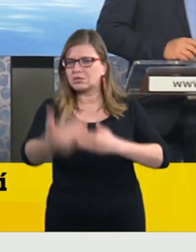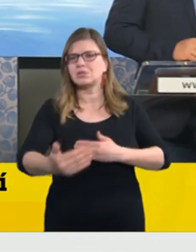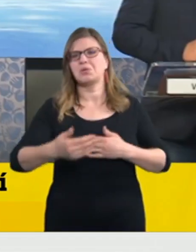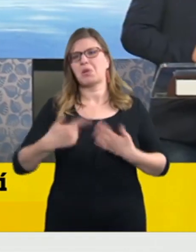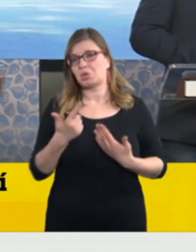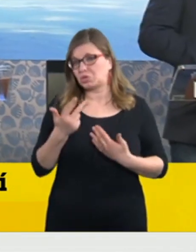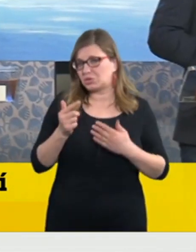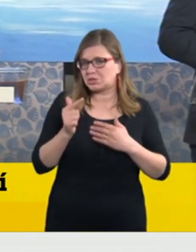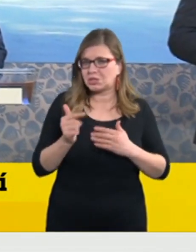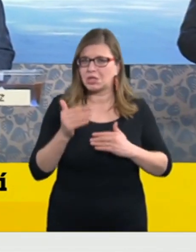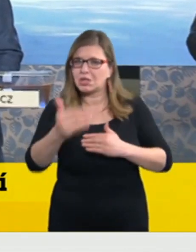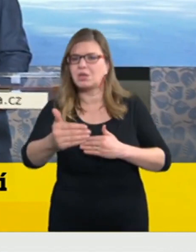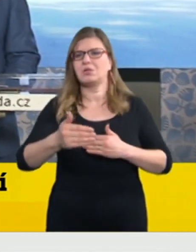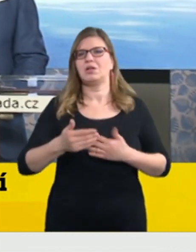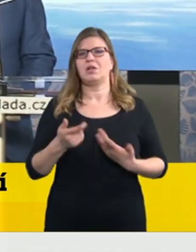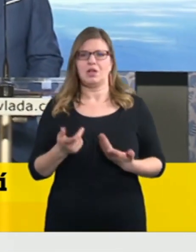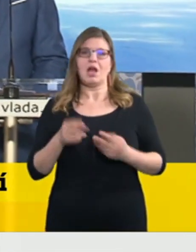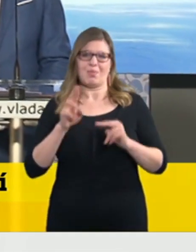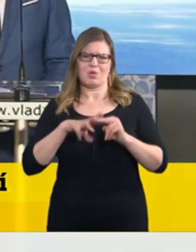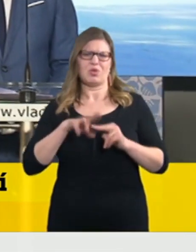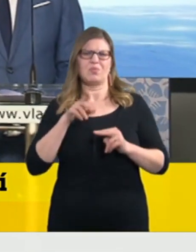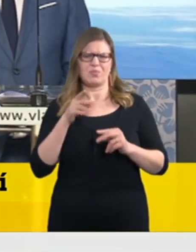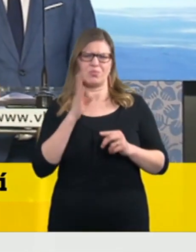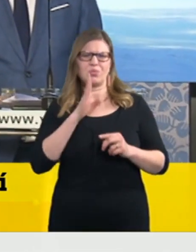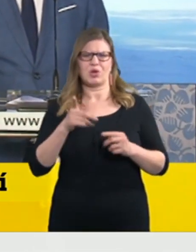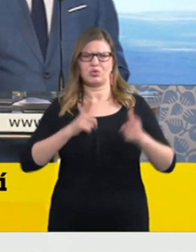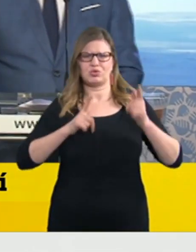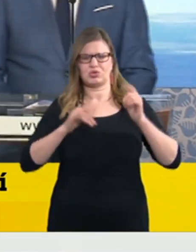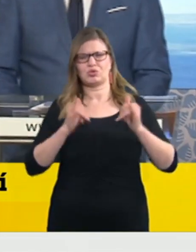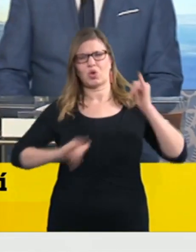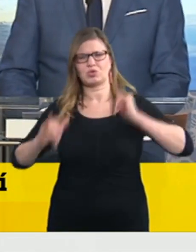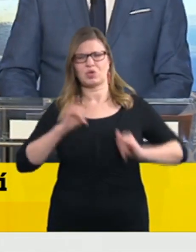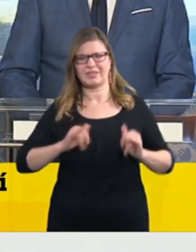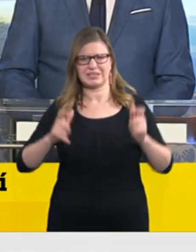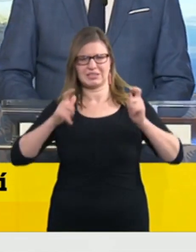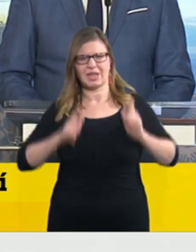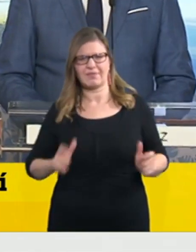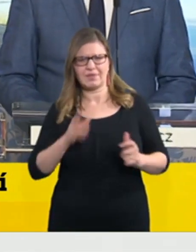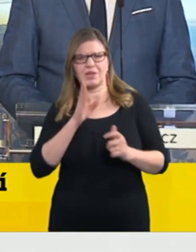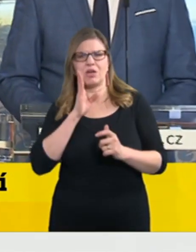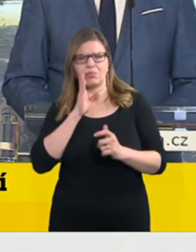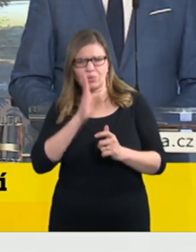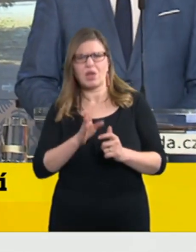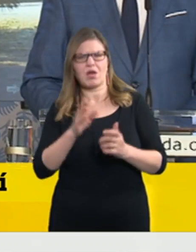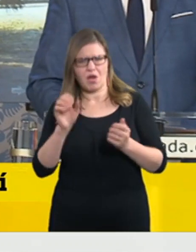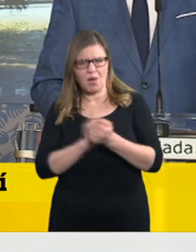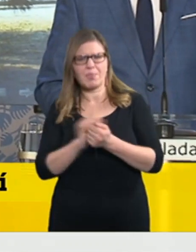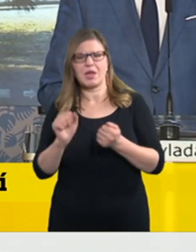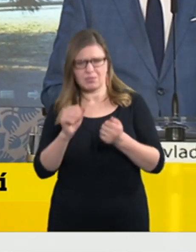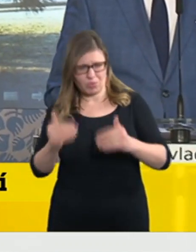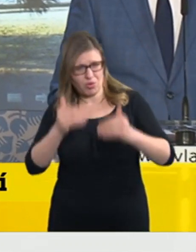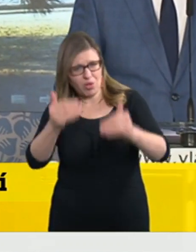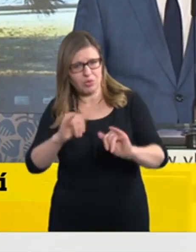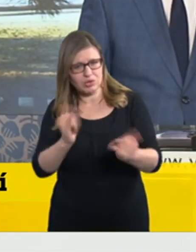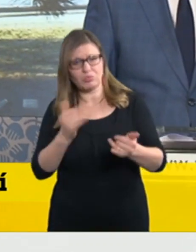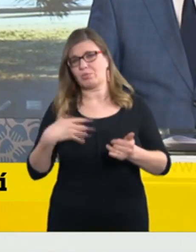tím prodoužením nouzovým stavem, že tedy požádáte sněmovnou znovu o prodoužení nouzového stavu, protože nepředpokládám, že by